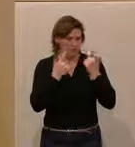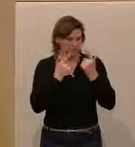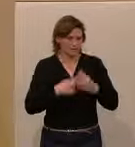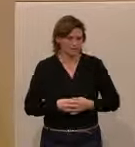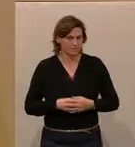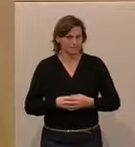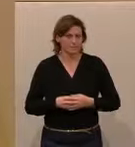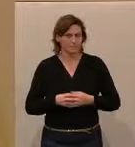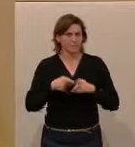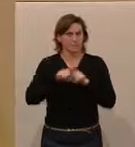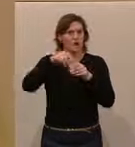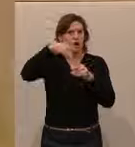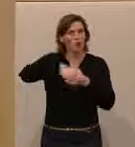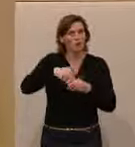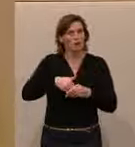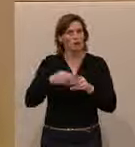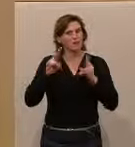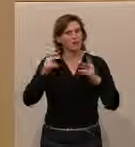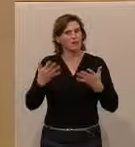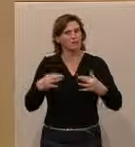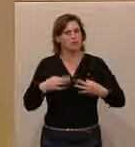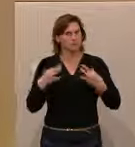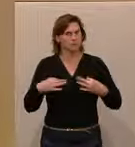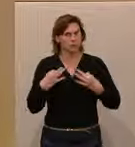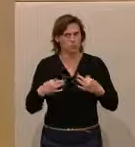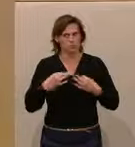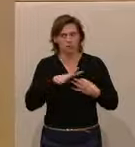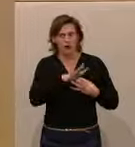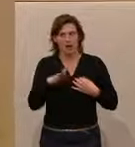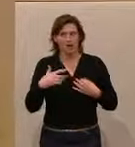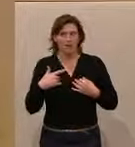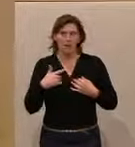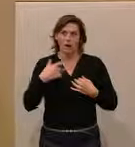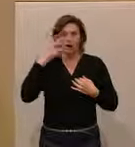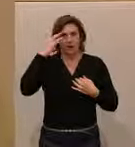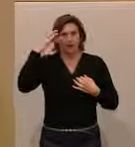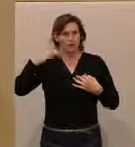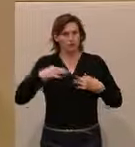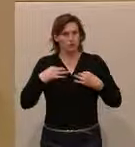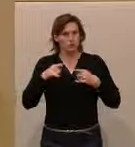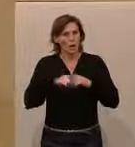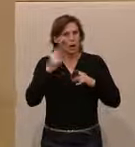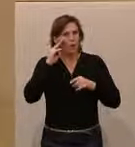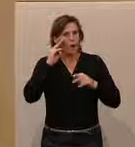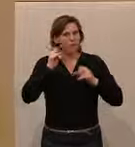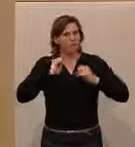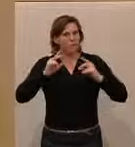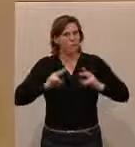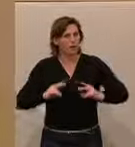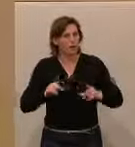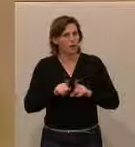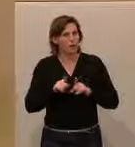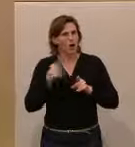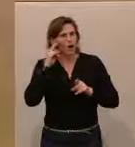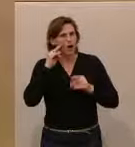Dann kommt es um die Thematik der Gesundheit. Das haben sich offensichtlich alle der Gesundheit verschworen. Auch die Herren Professoren, auch die Herren Experten.